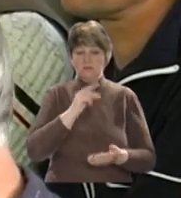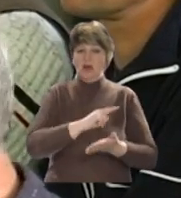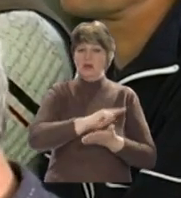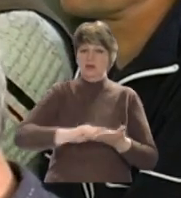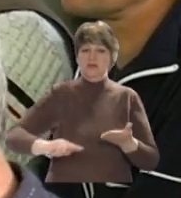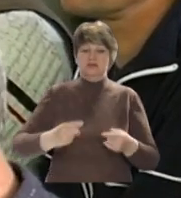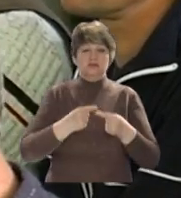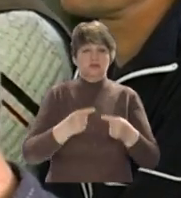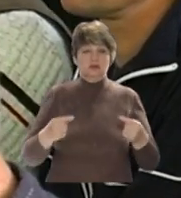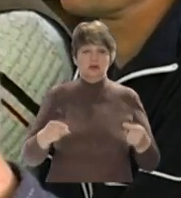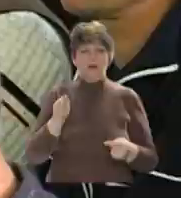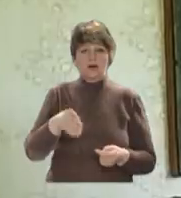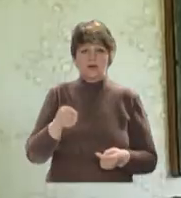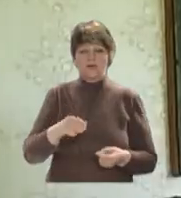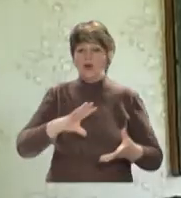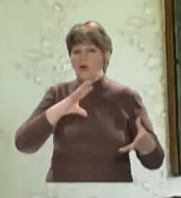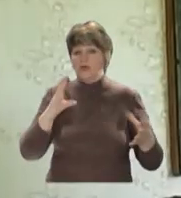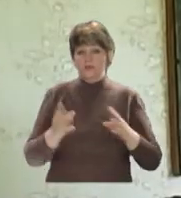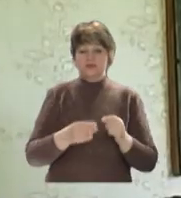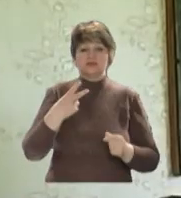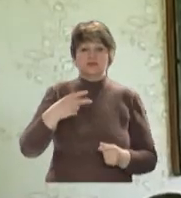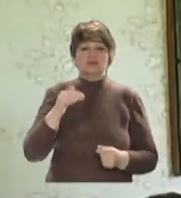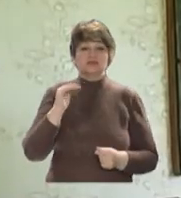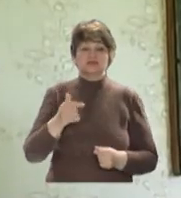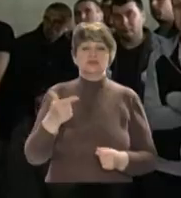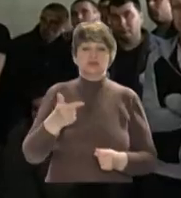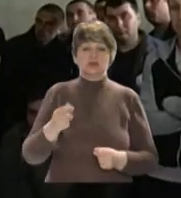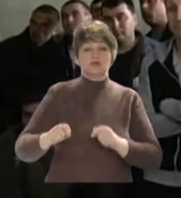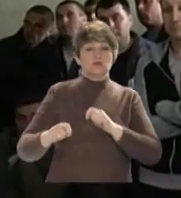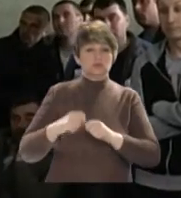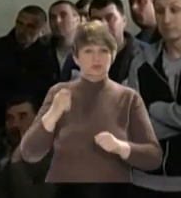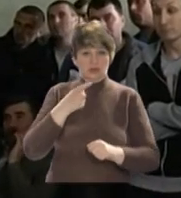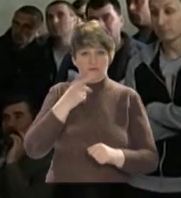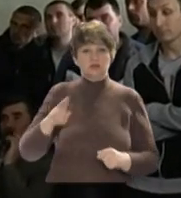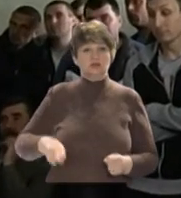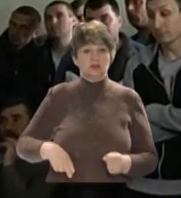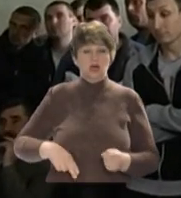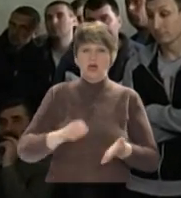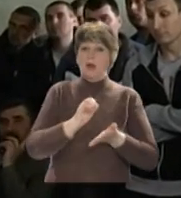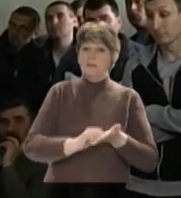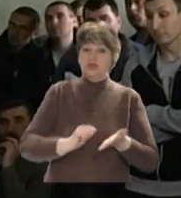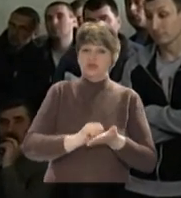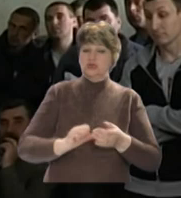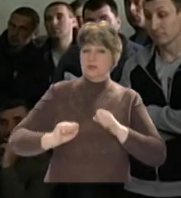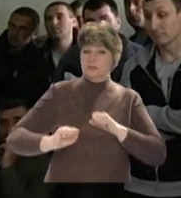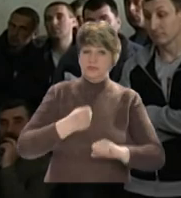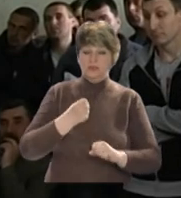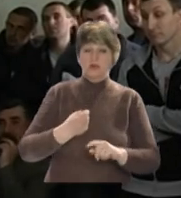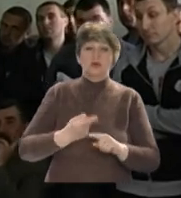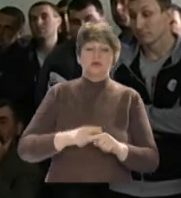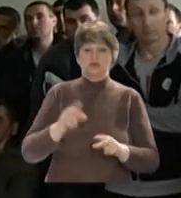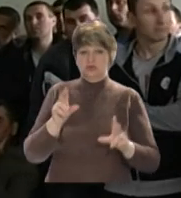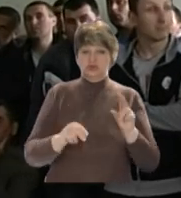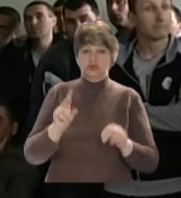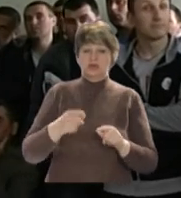землі, ліцензії, друк мисливських карток. У підсумку майже 20 тисяч гривень, збитків, стверджує директор. Причиною нинішнього збурення й